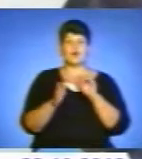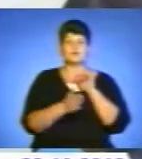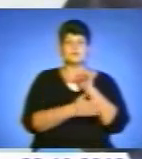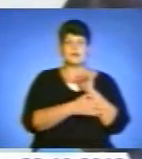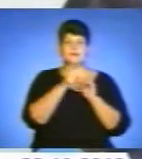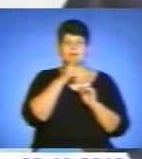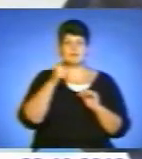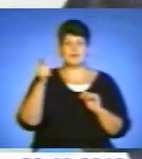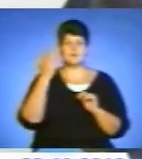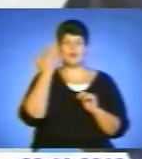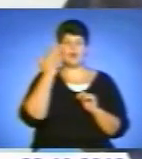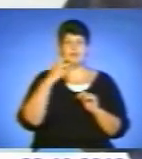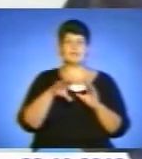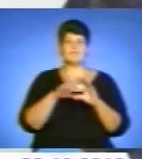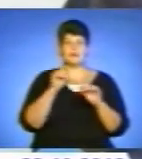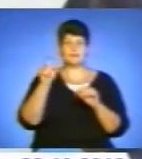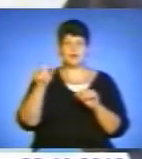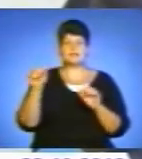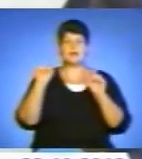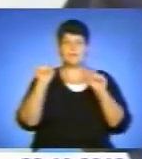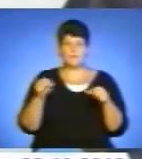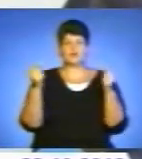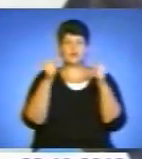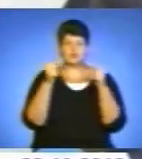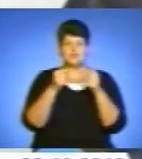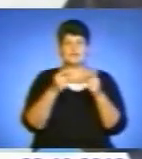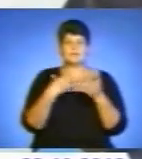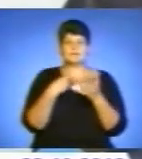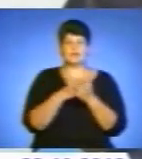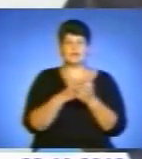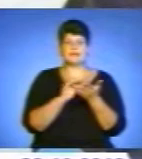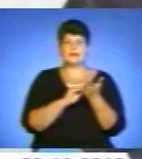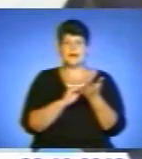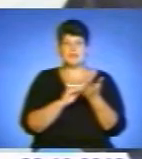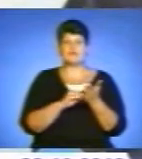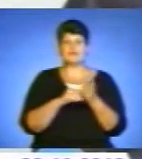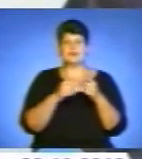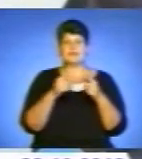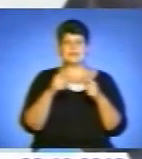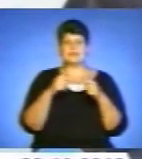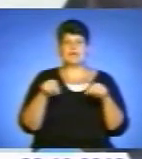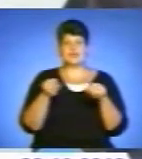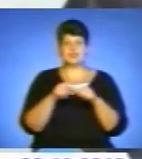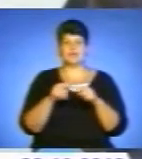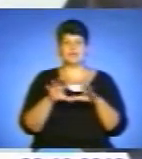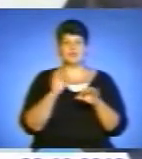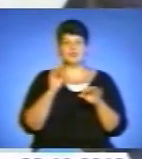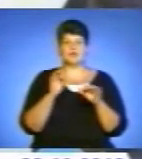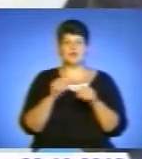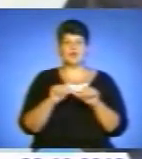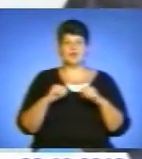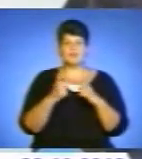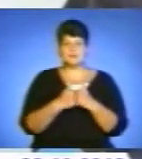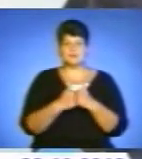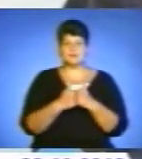термін, коли виборець може уточнити свої дані в дільничній виборчій комісії або в відділі ведення державного